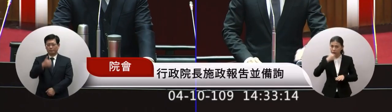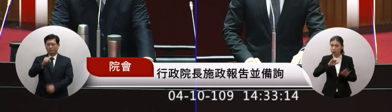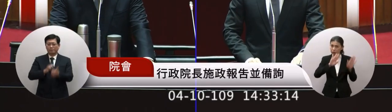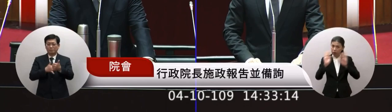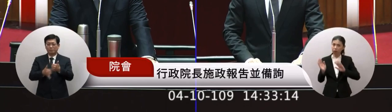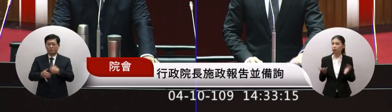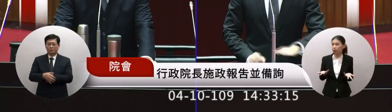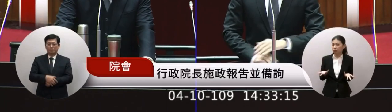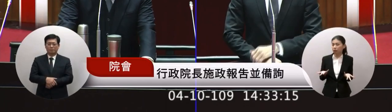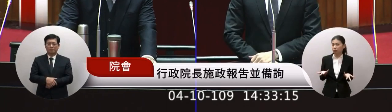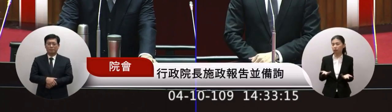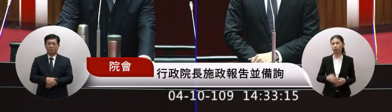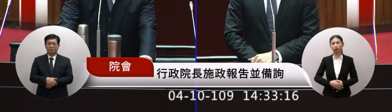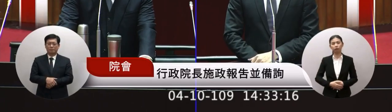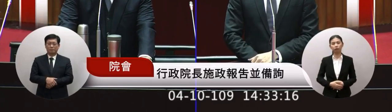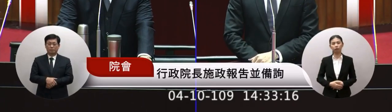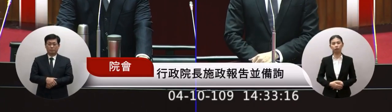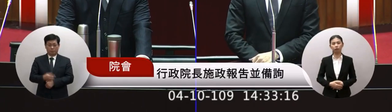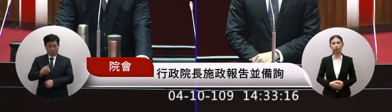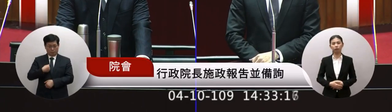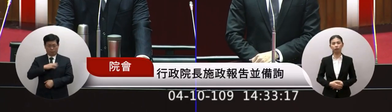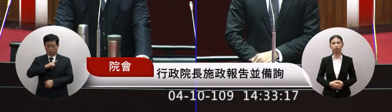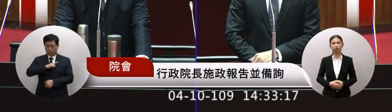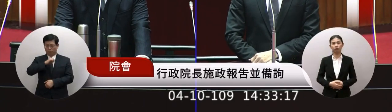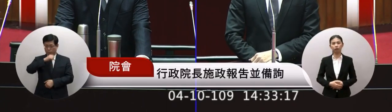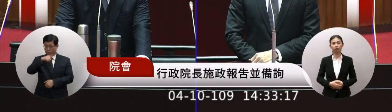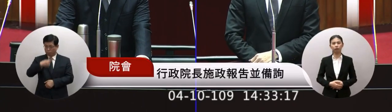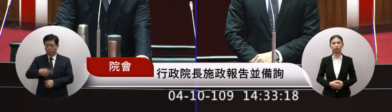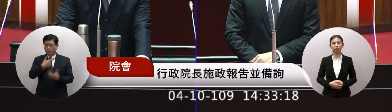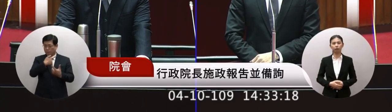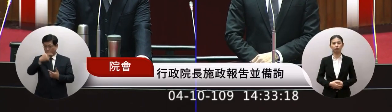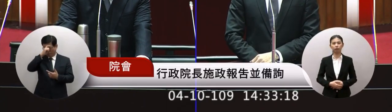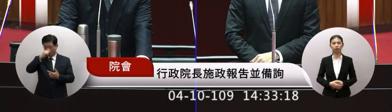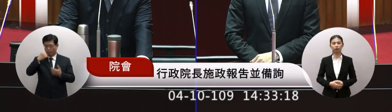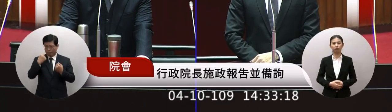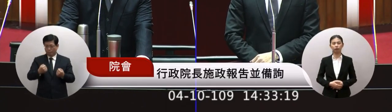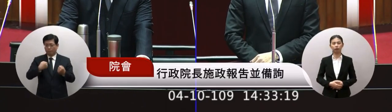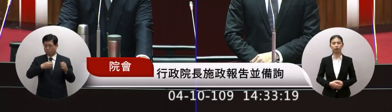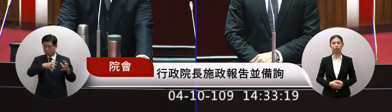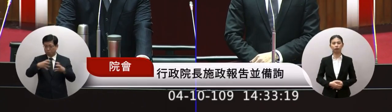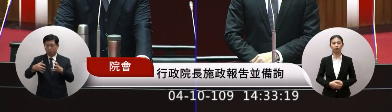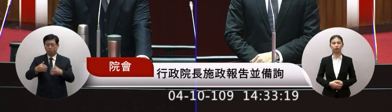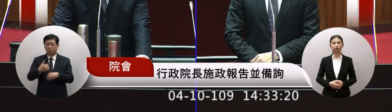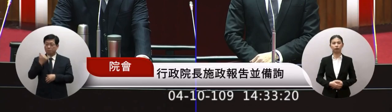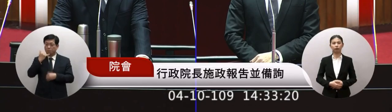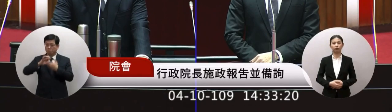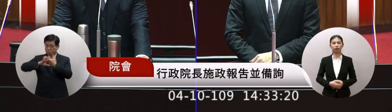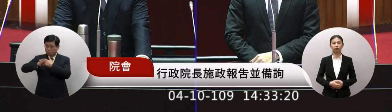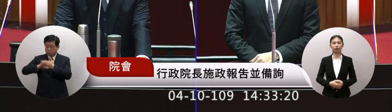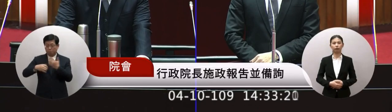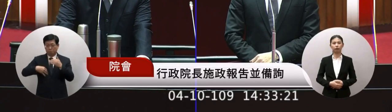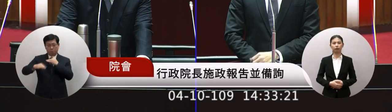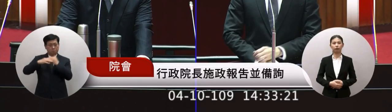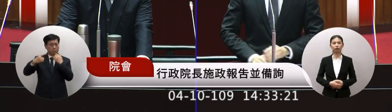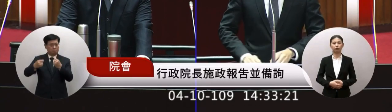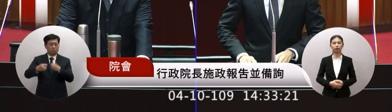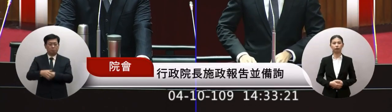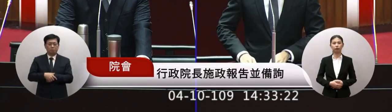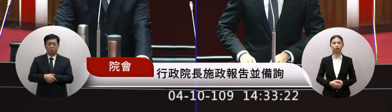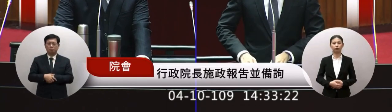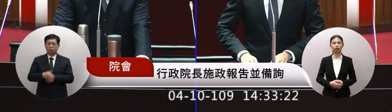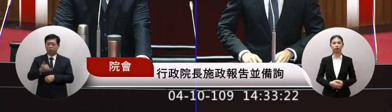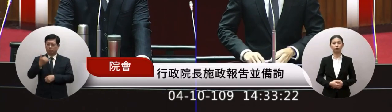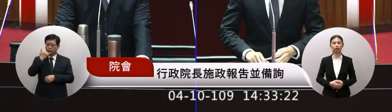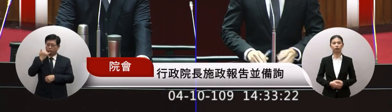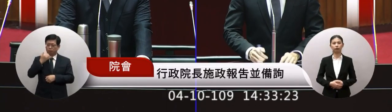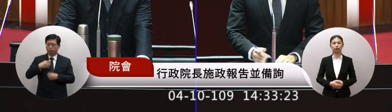委員做一個台灣人很希望台灣在世界可以跟世界所有的國家一樣平